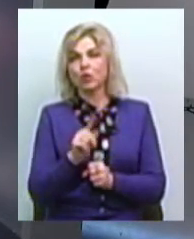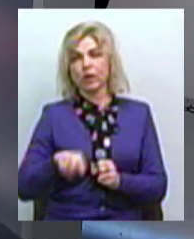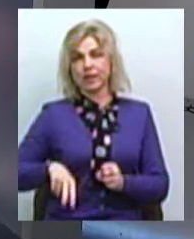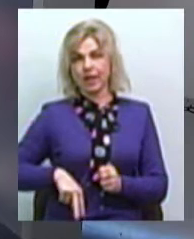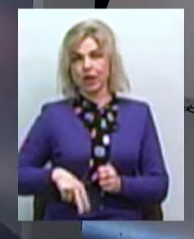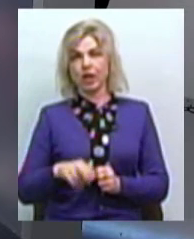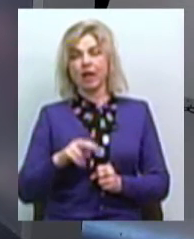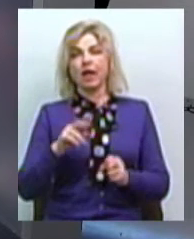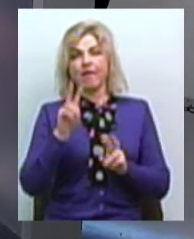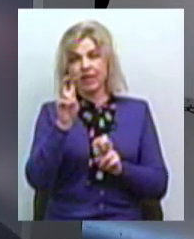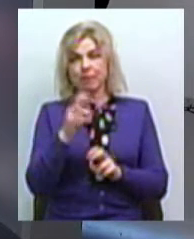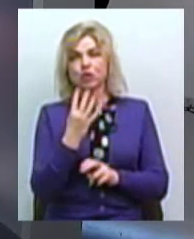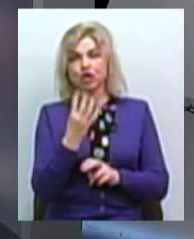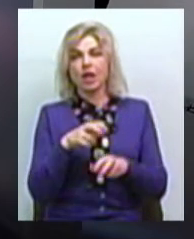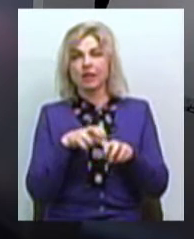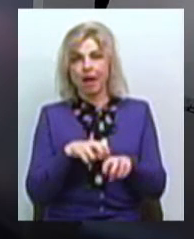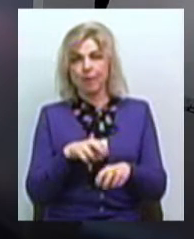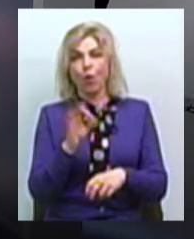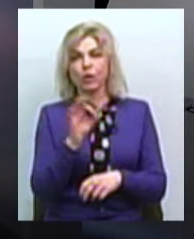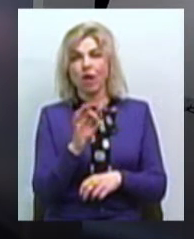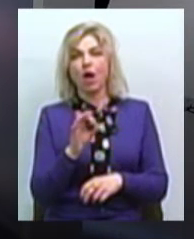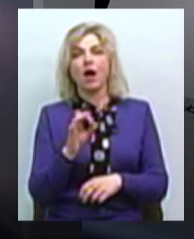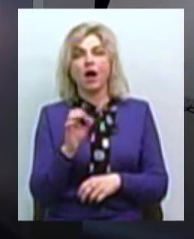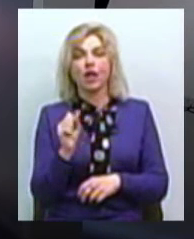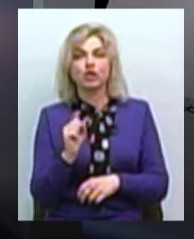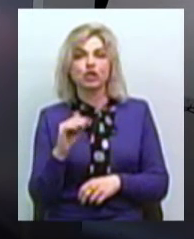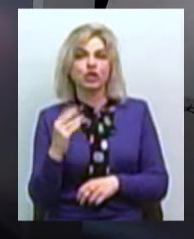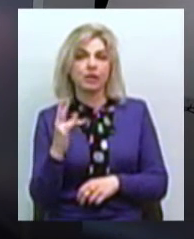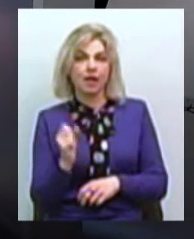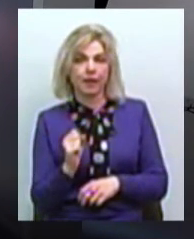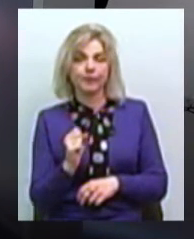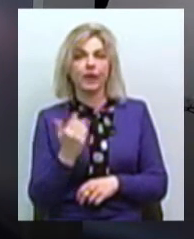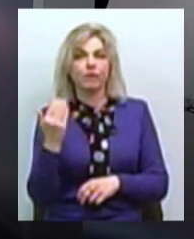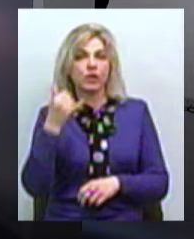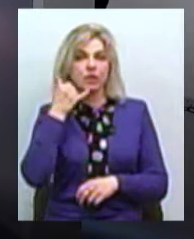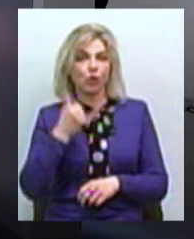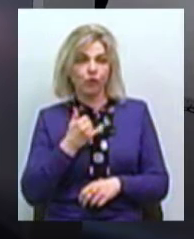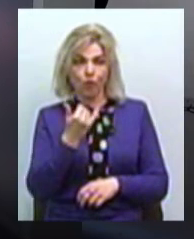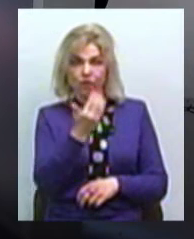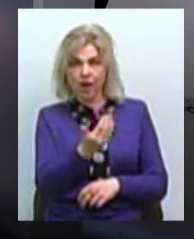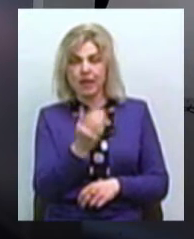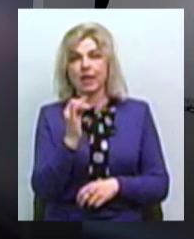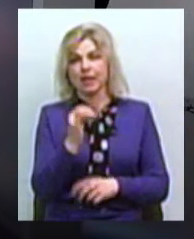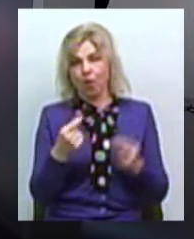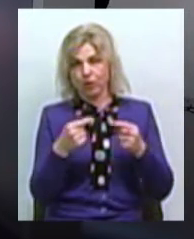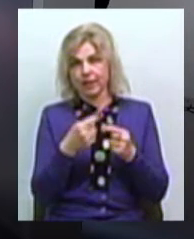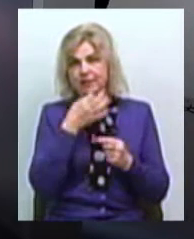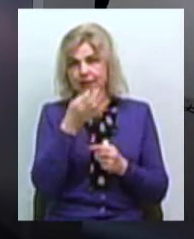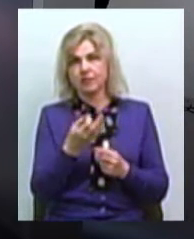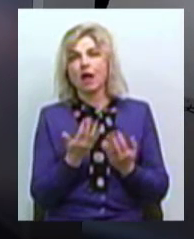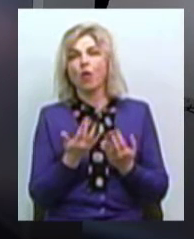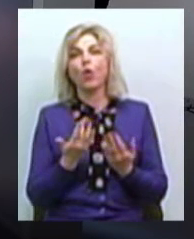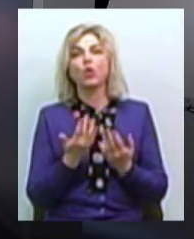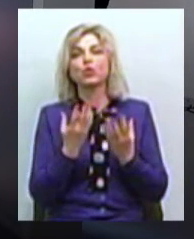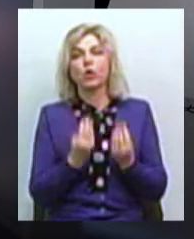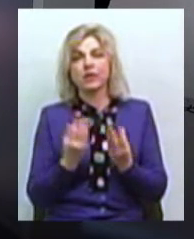«Чотирьохлап» Україна Олександра Ластюшина, вона мені зателефонувала і вже конкретно сказала, яку кількість